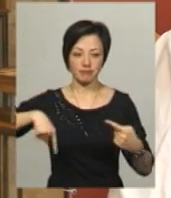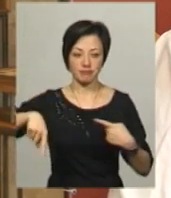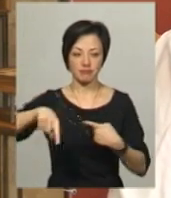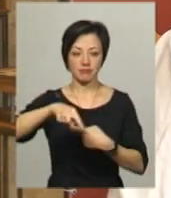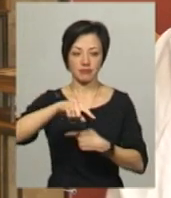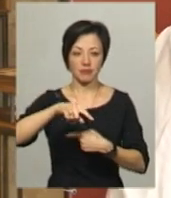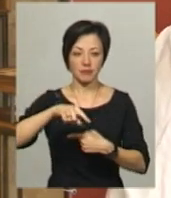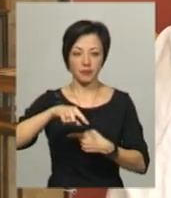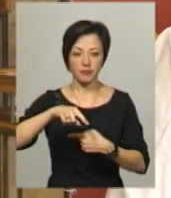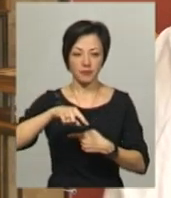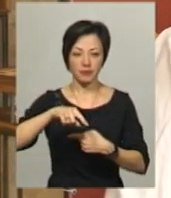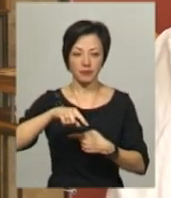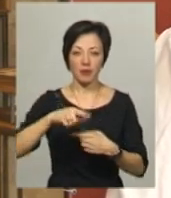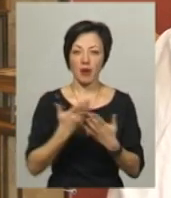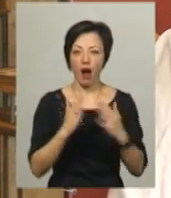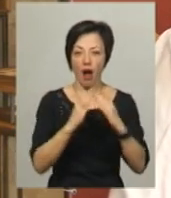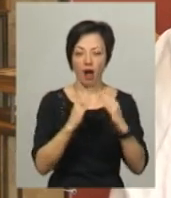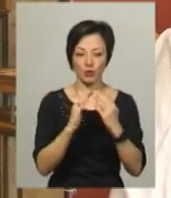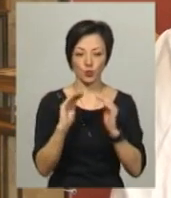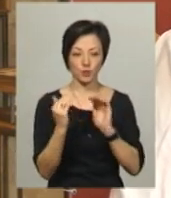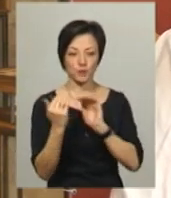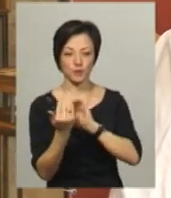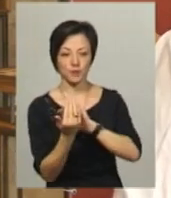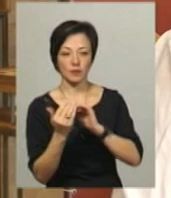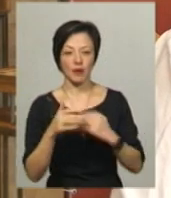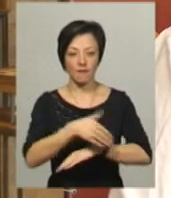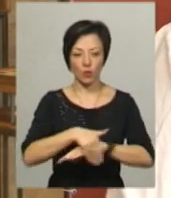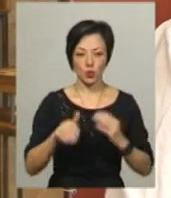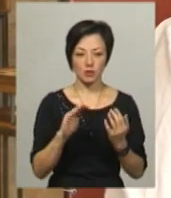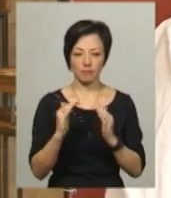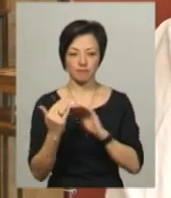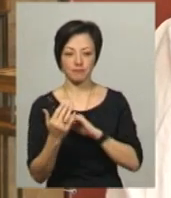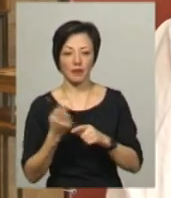крутиться хата, крутиться вулиця.